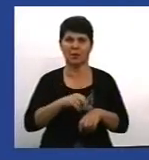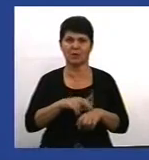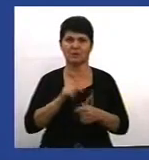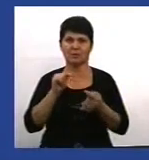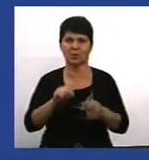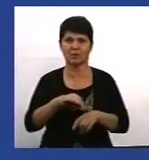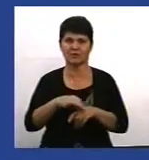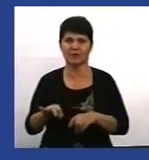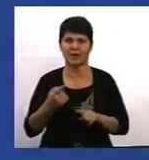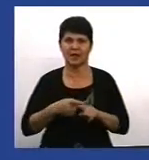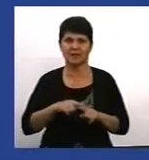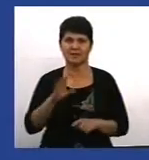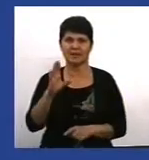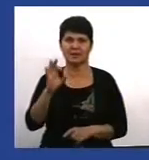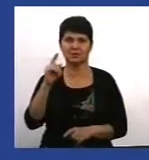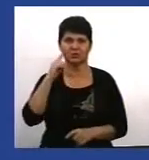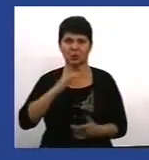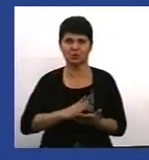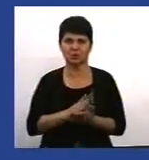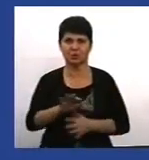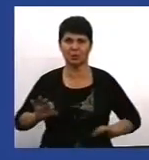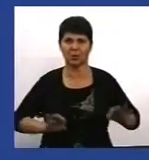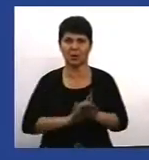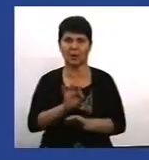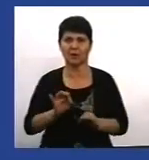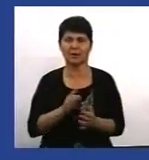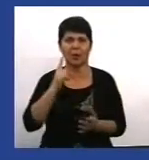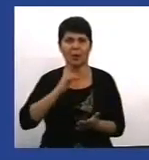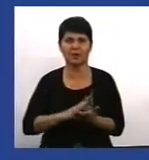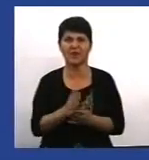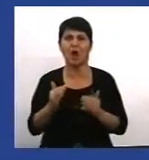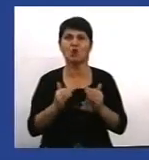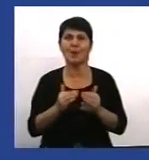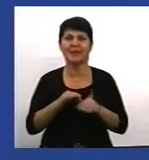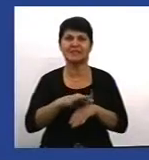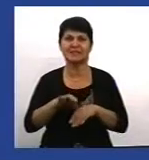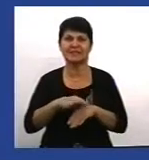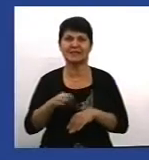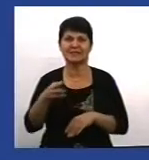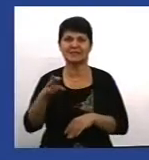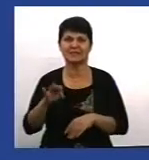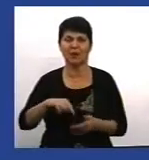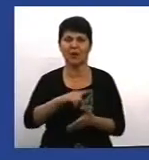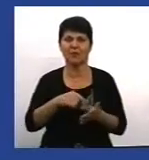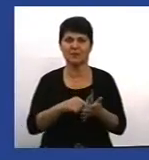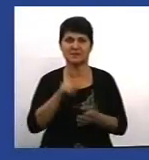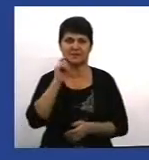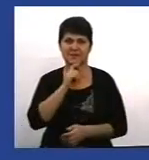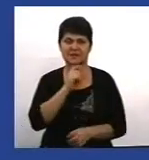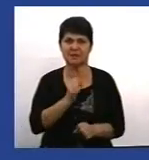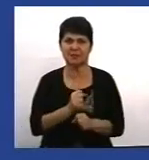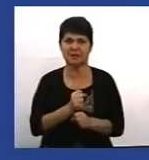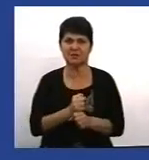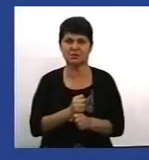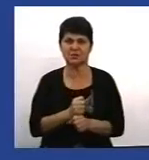проєкт, який орієнтований на подолання домашнього насилля. Зокрема, у місті Лінниці у нас працює два